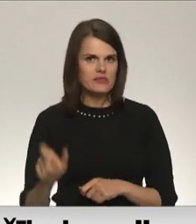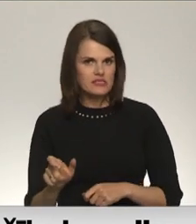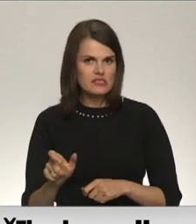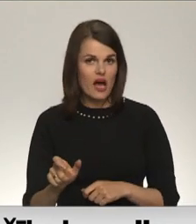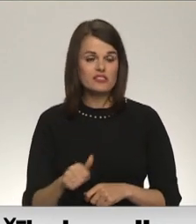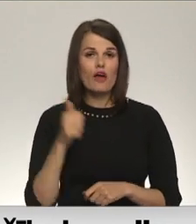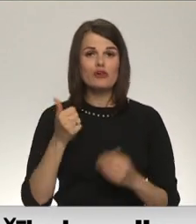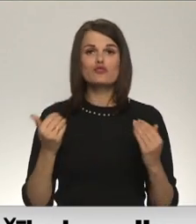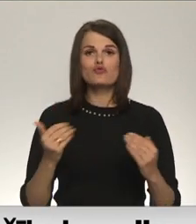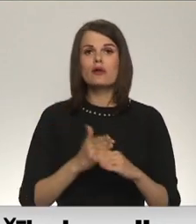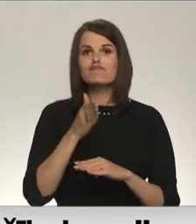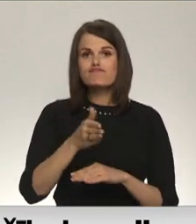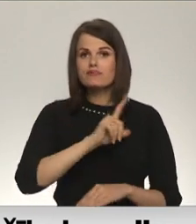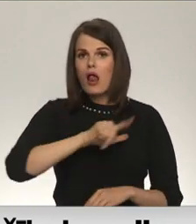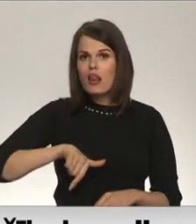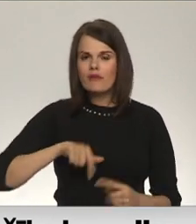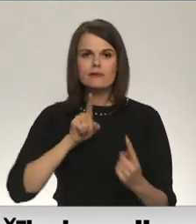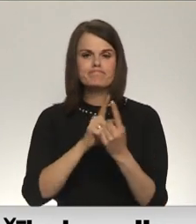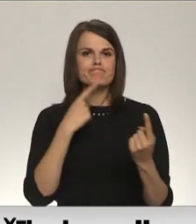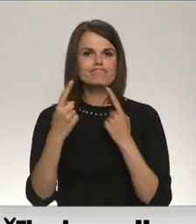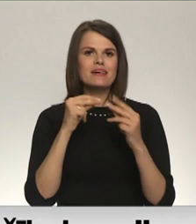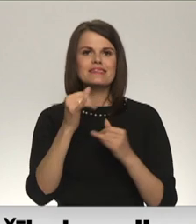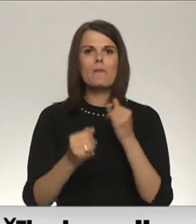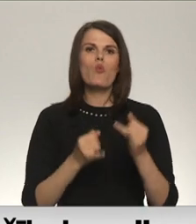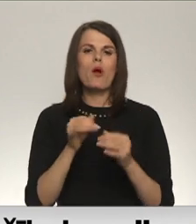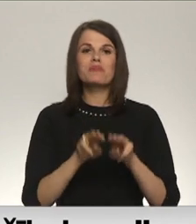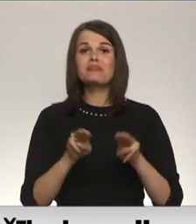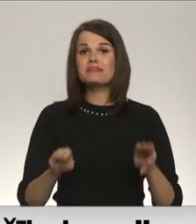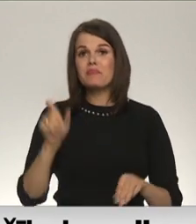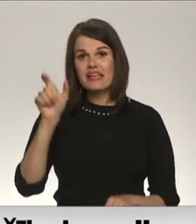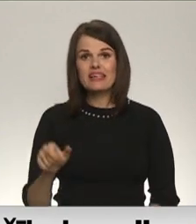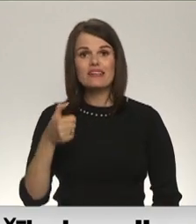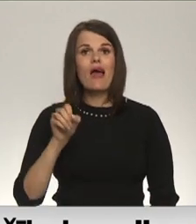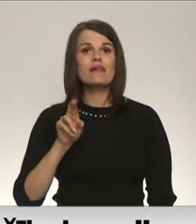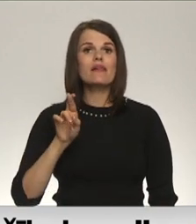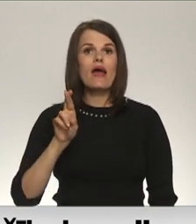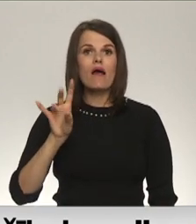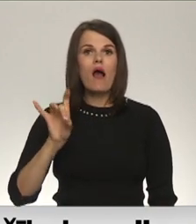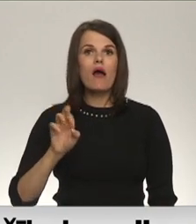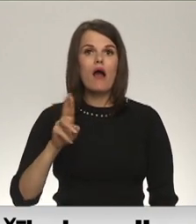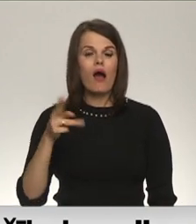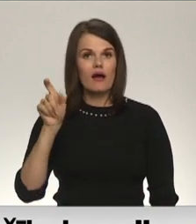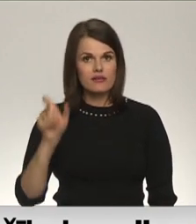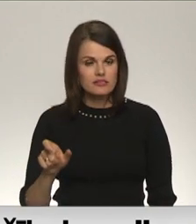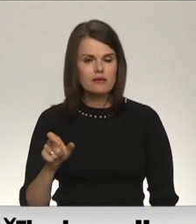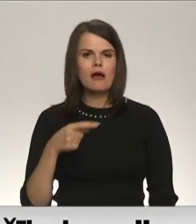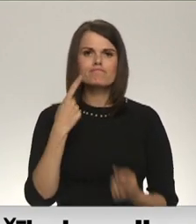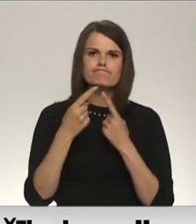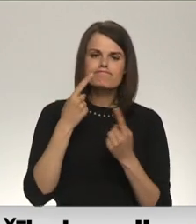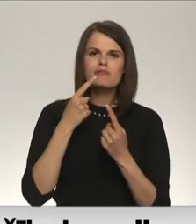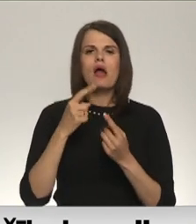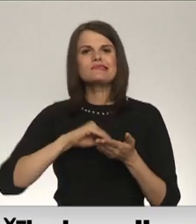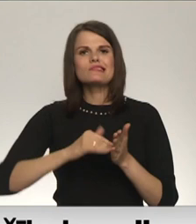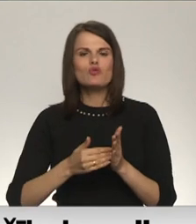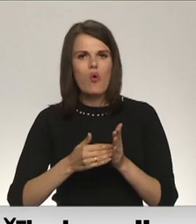Šodien viņš apmeklēja Latviju un tikās ar zemkopības mīnistru Kasparu Gerhārdu. Amatpersonas pārunēja situāciju lauksaimniecības nozareja Latvijā un